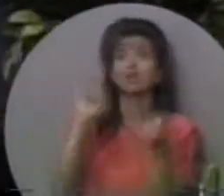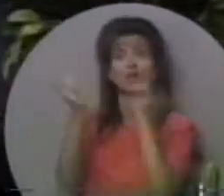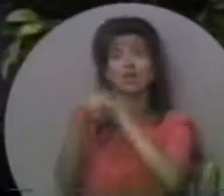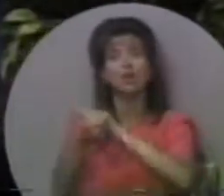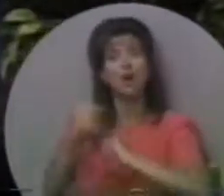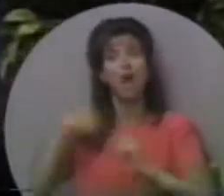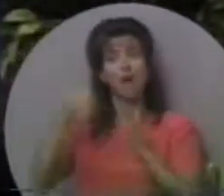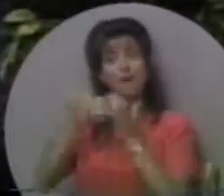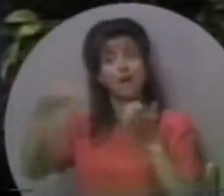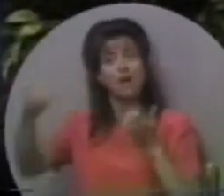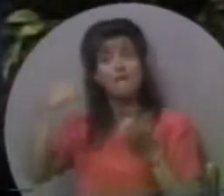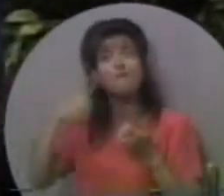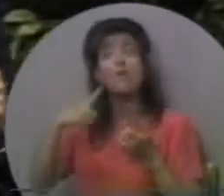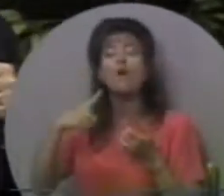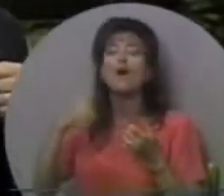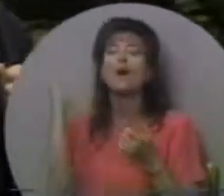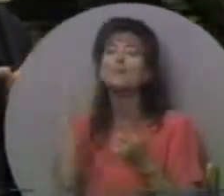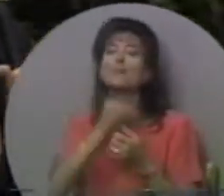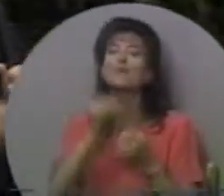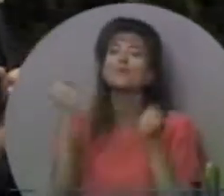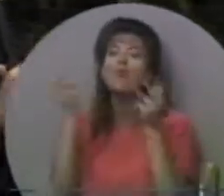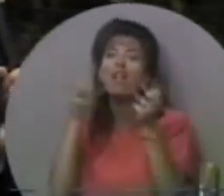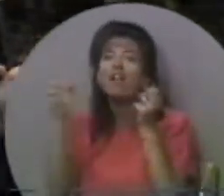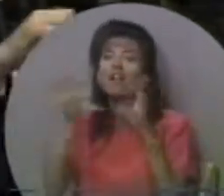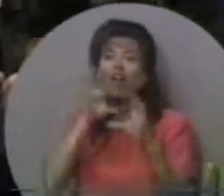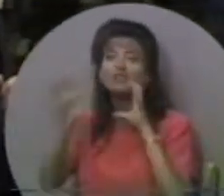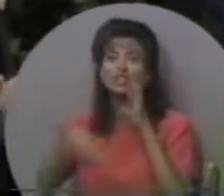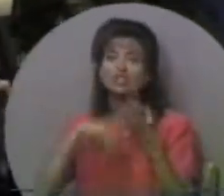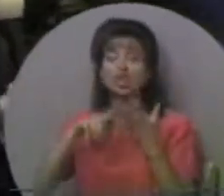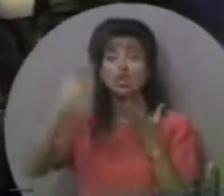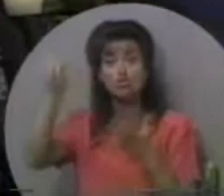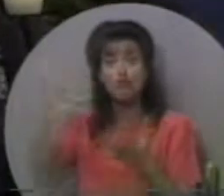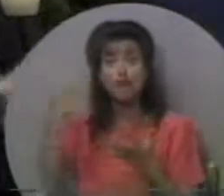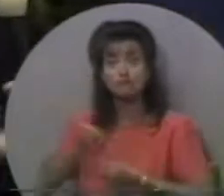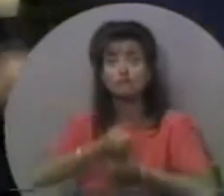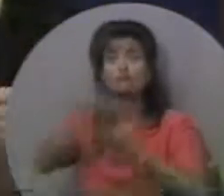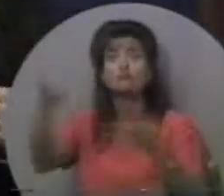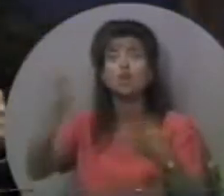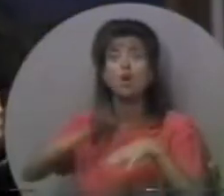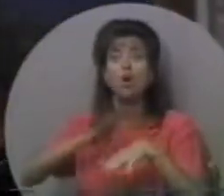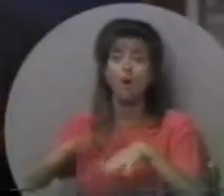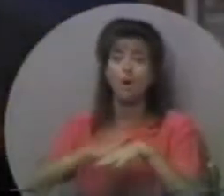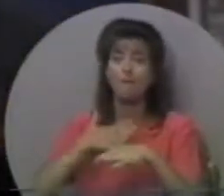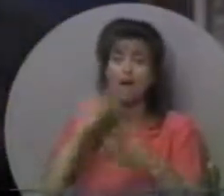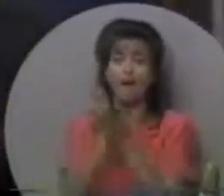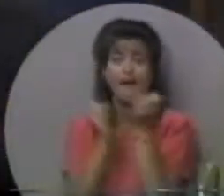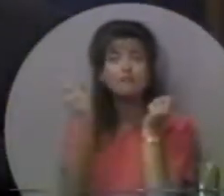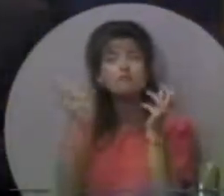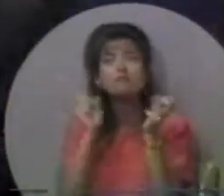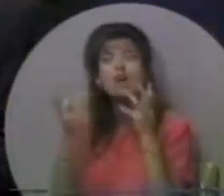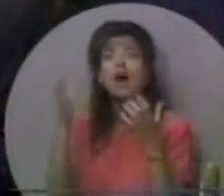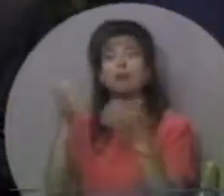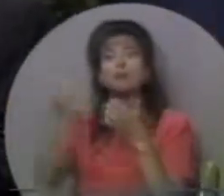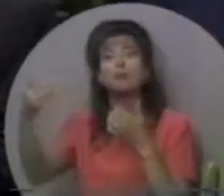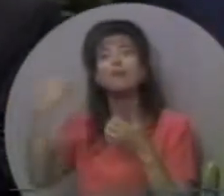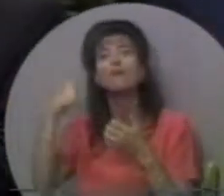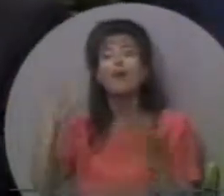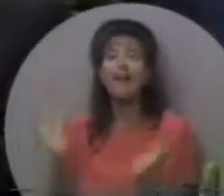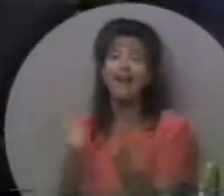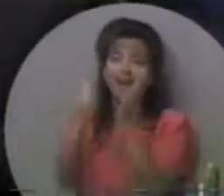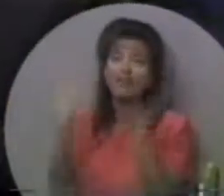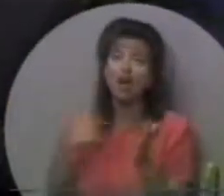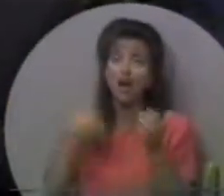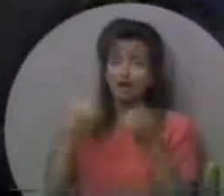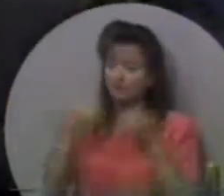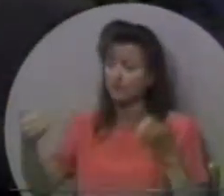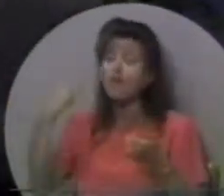на його образ. Я відділений, щоб мати срібний язик. Я відділений для того, щоб мати благодать на своїх уставах. Я відділений,